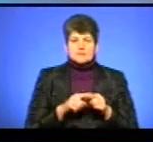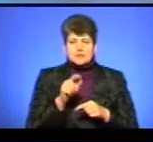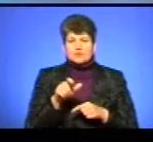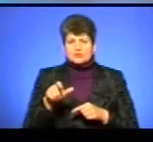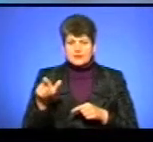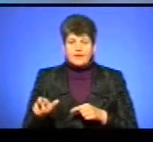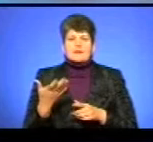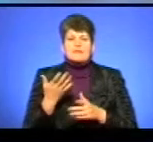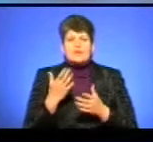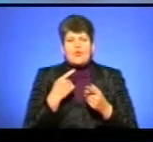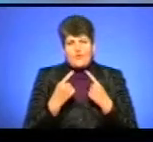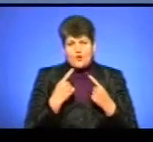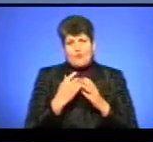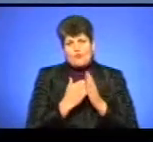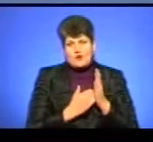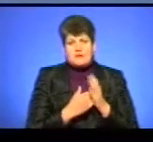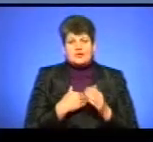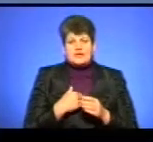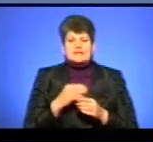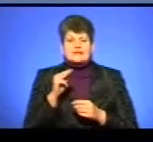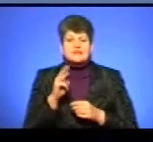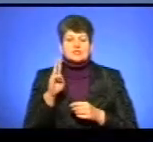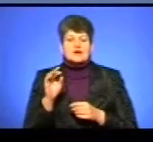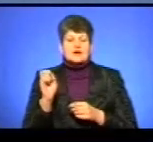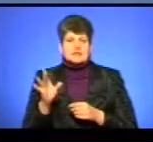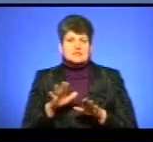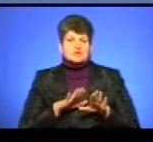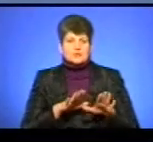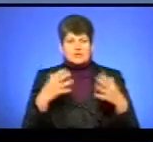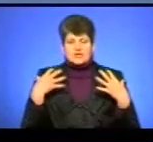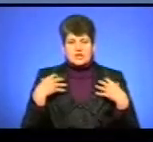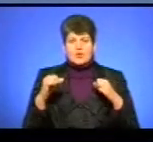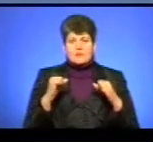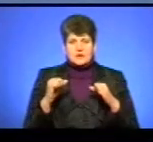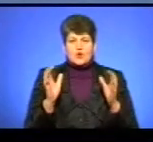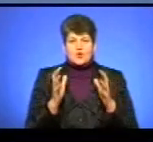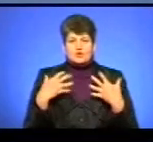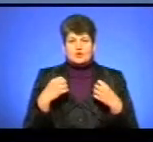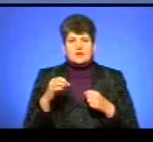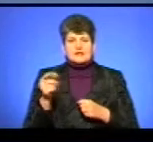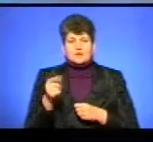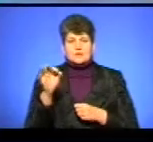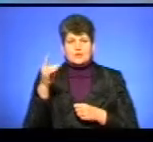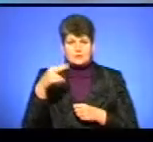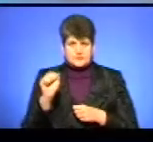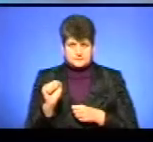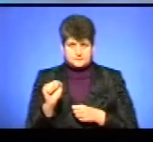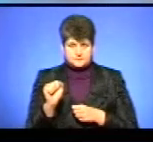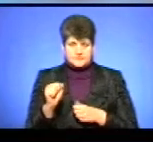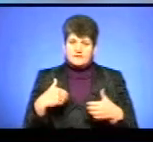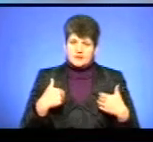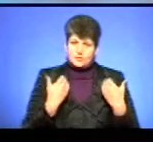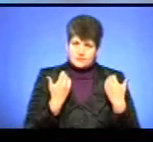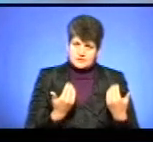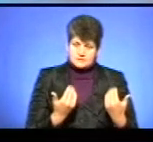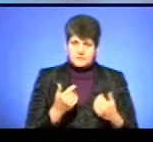сьогодні говоримо у програмі у нас в гостях Тетяна Скарлиш, заступник начальника управління охорони здоров'я Тернопільської облдержадміністрації. Я вас вітаю,